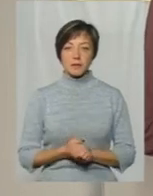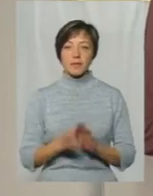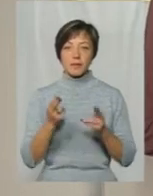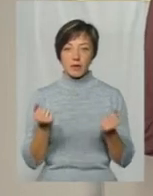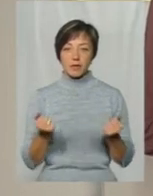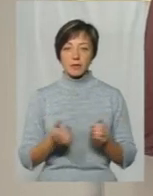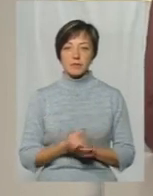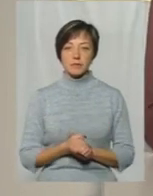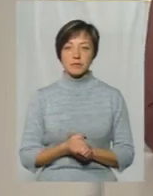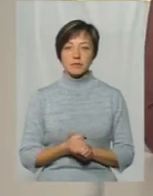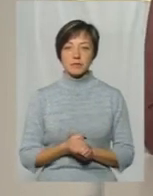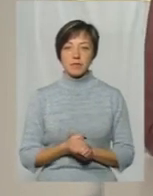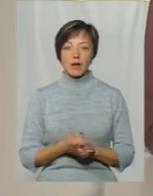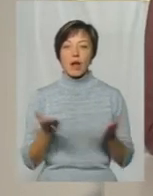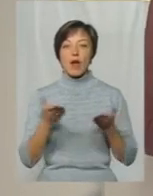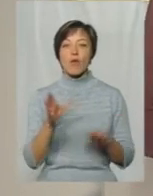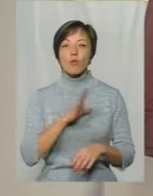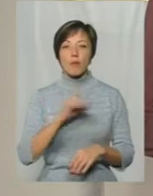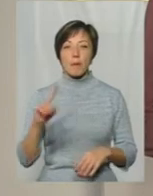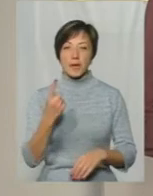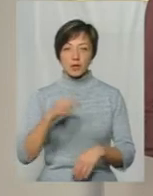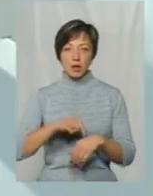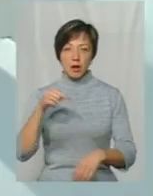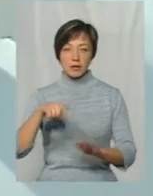І якою була перша реакція?